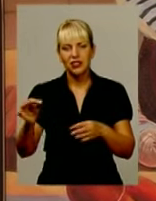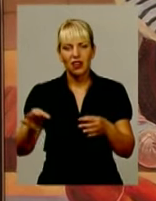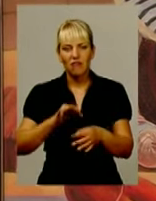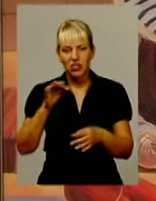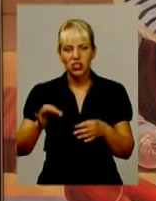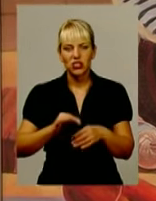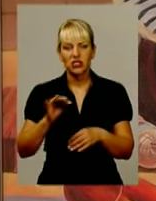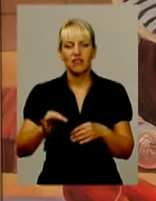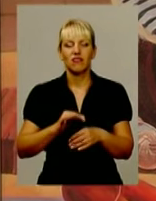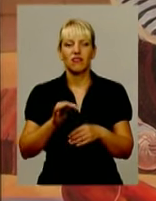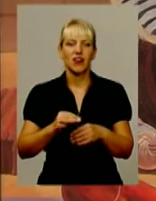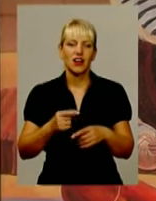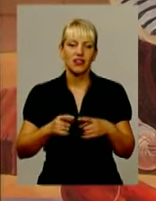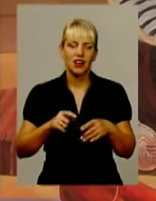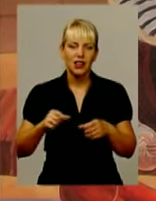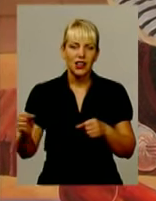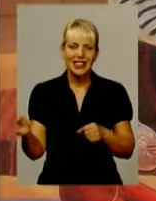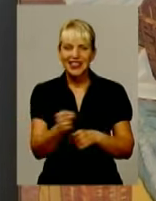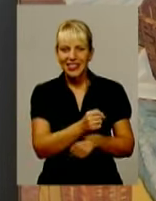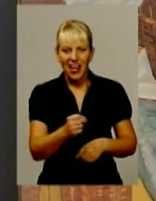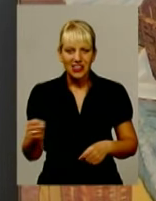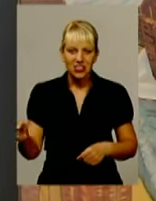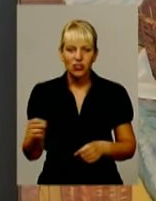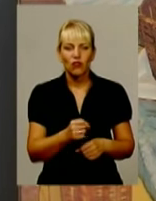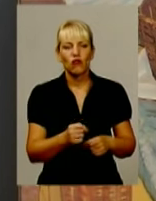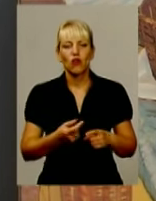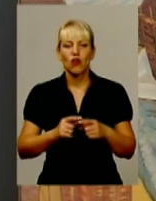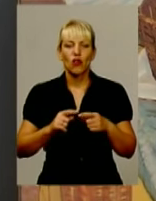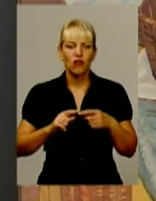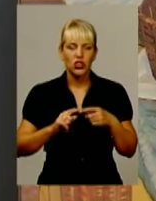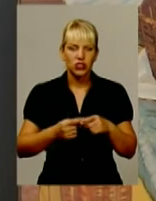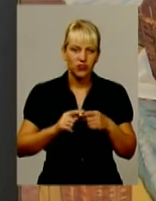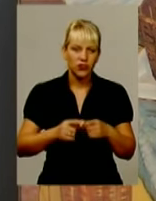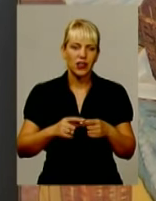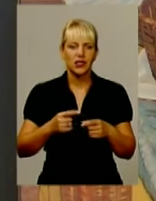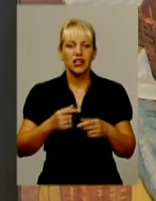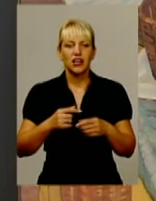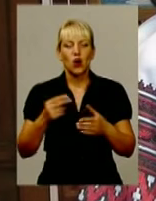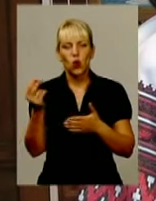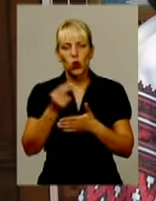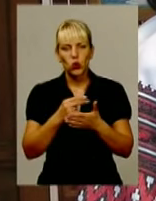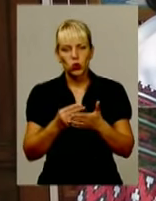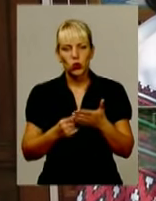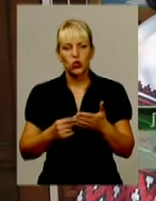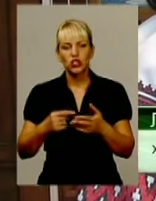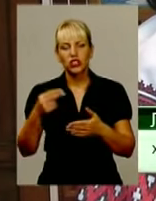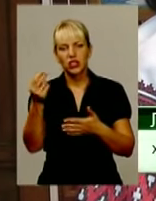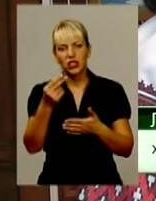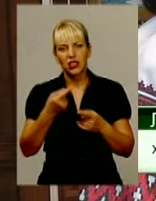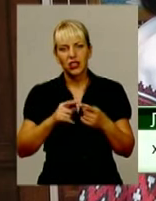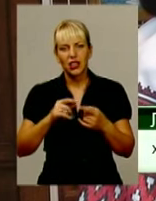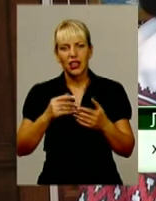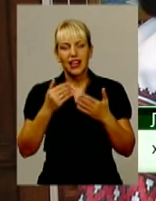ткацтво, ковальство, гончарство, художній розпис. Інтер'єр, то він характерний для